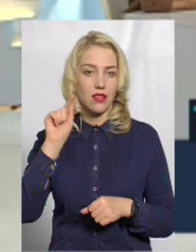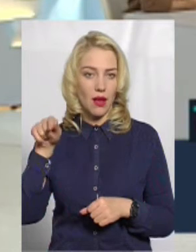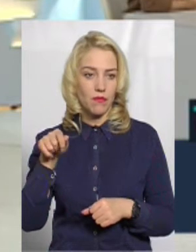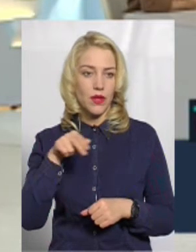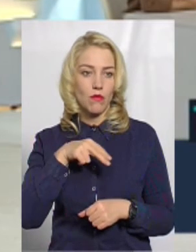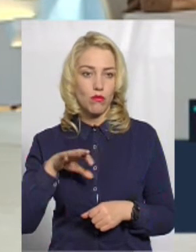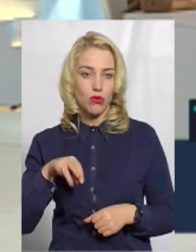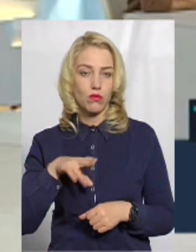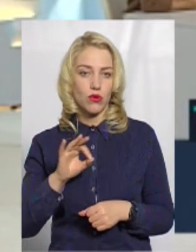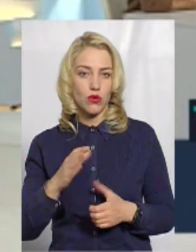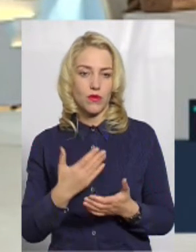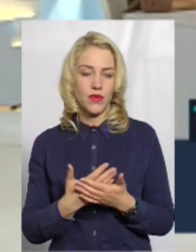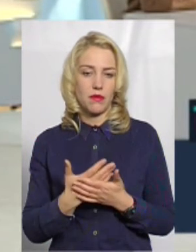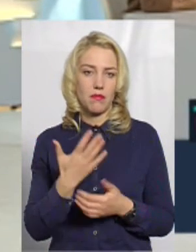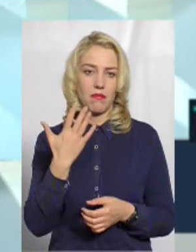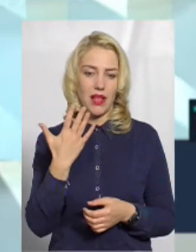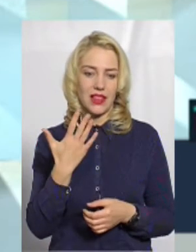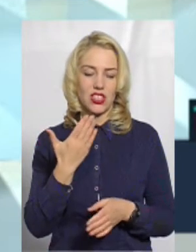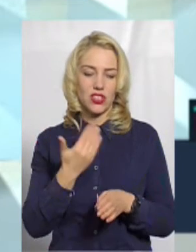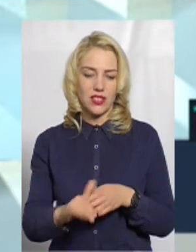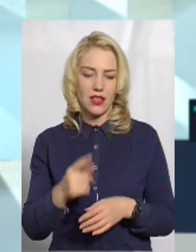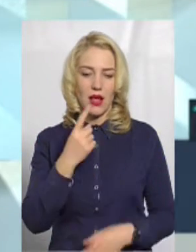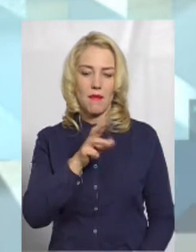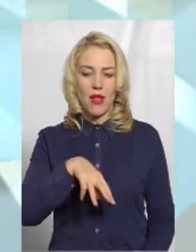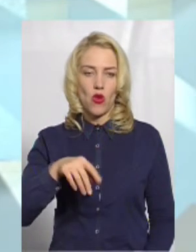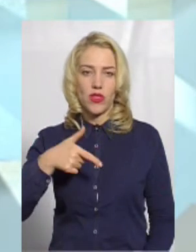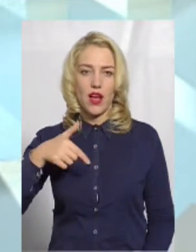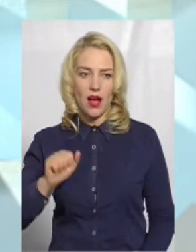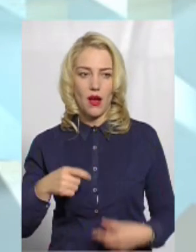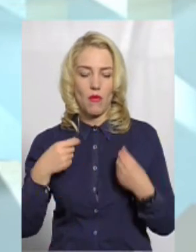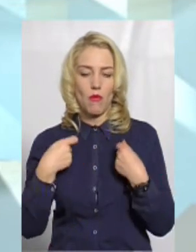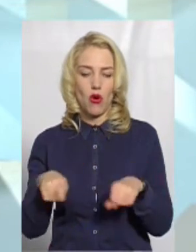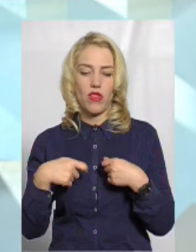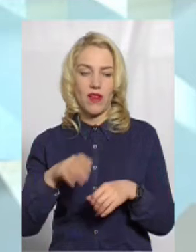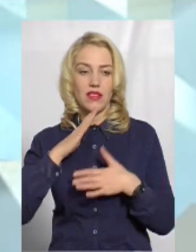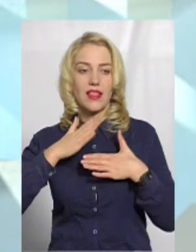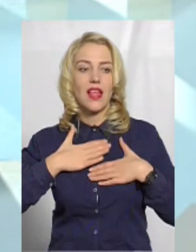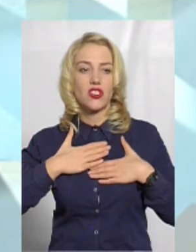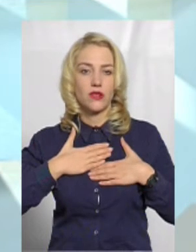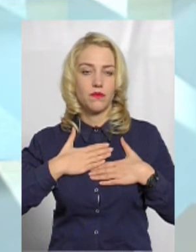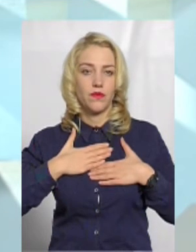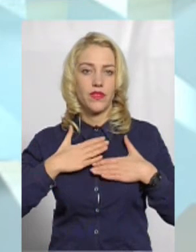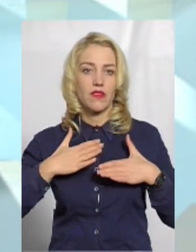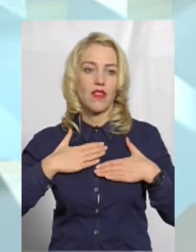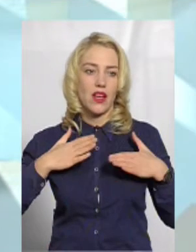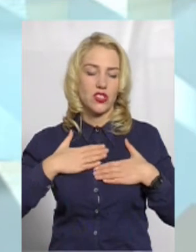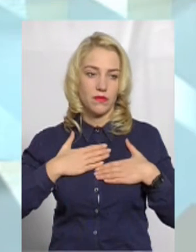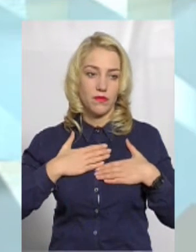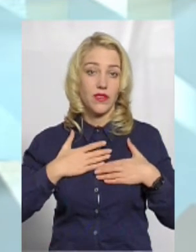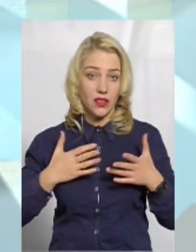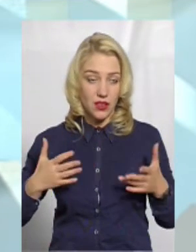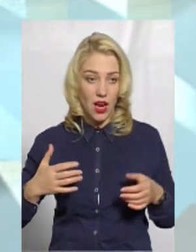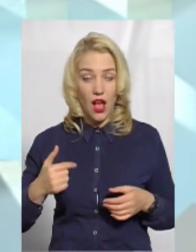п'яту частину мільйони гектарів продавати нашим, нашим, нашим, так далі.